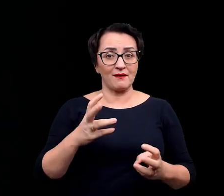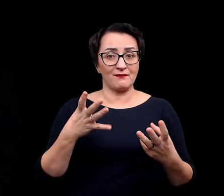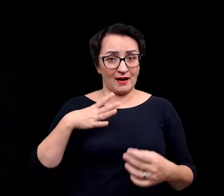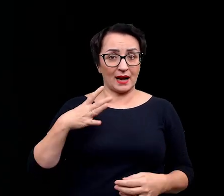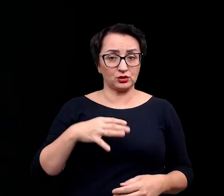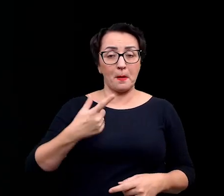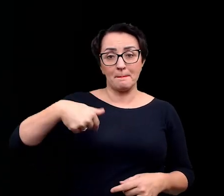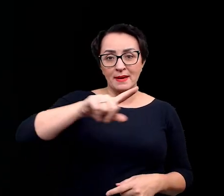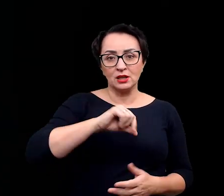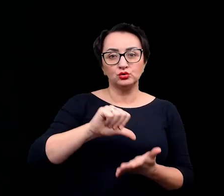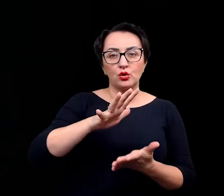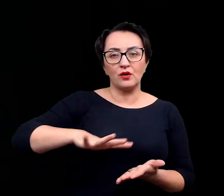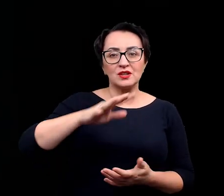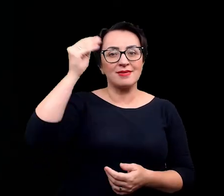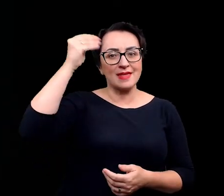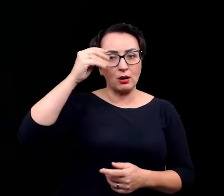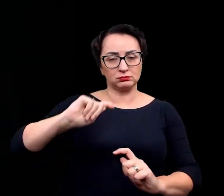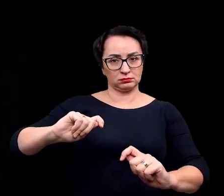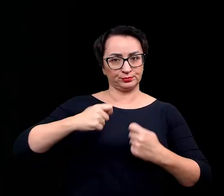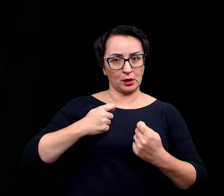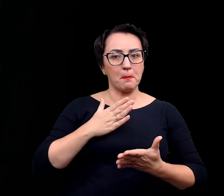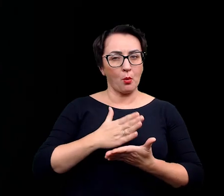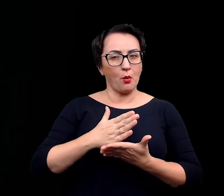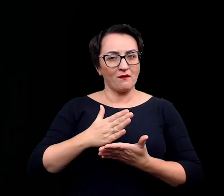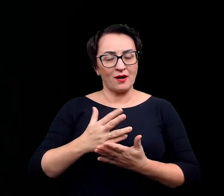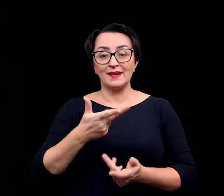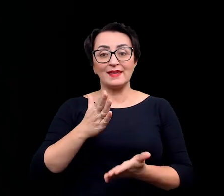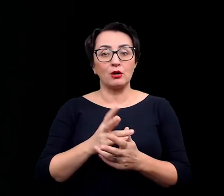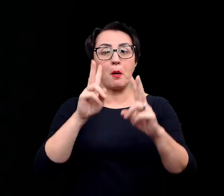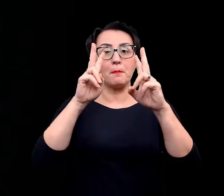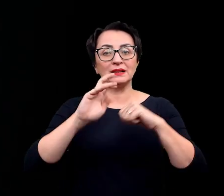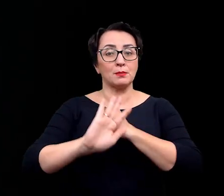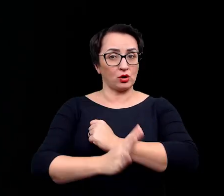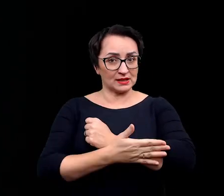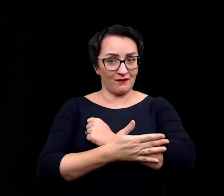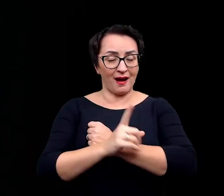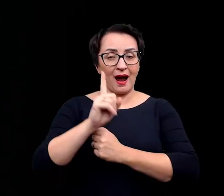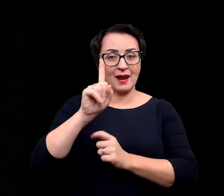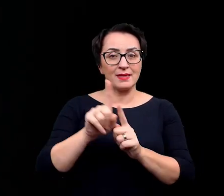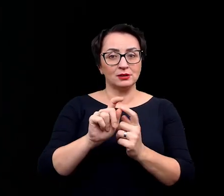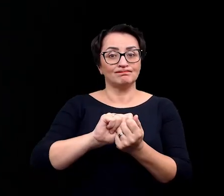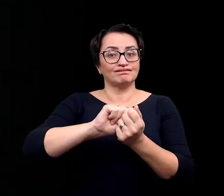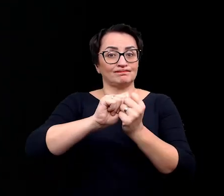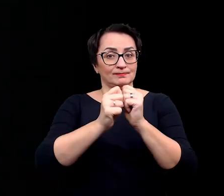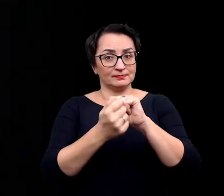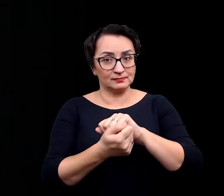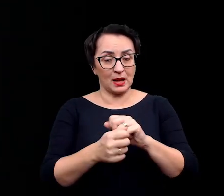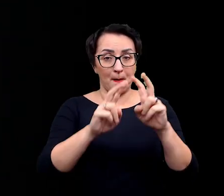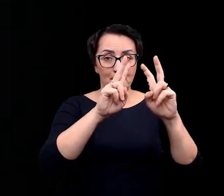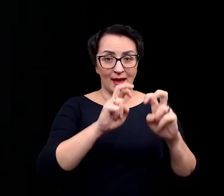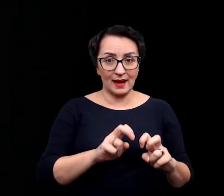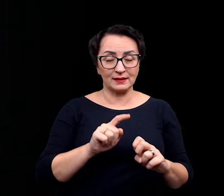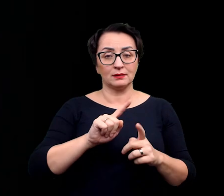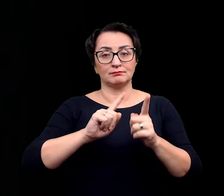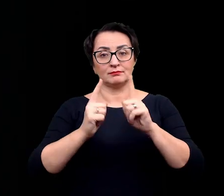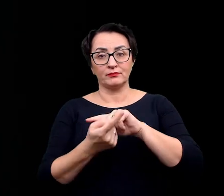Tutaj na nas też, na tym środowisku naukowym, wymusza się powoli nie tylko te badania podstawowe, ale przekuwanie tych badań